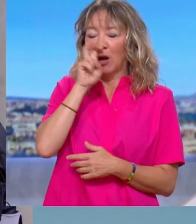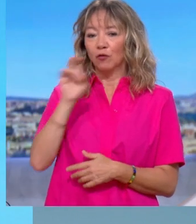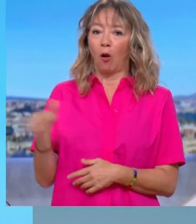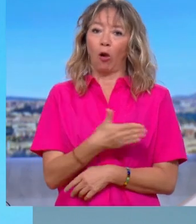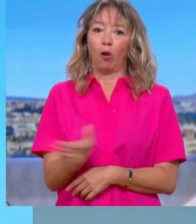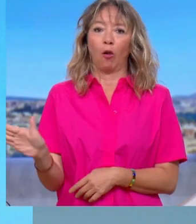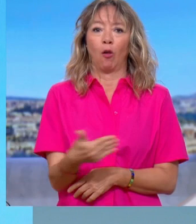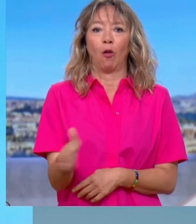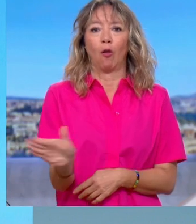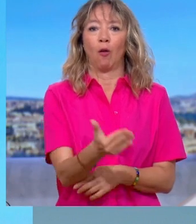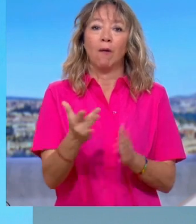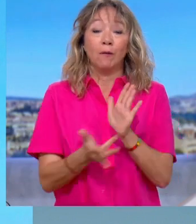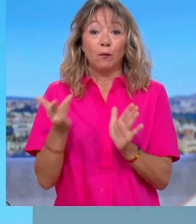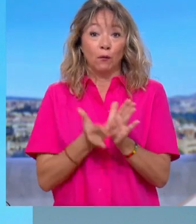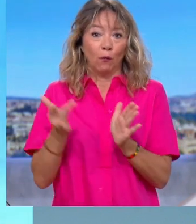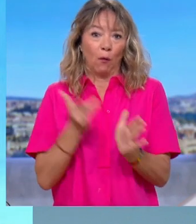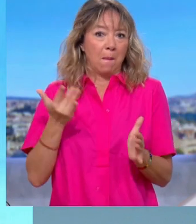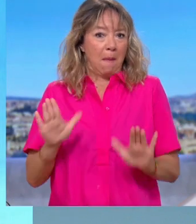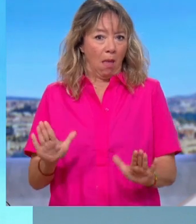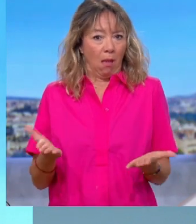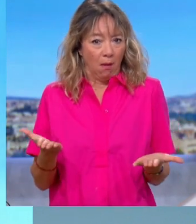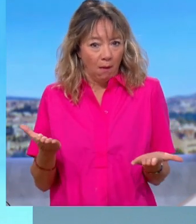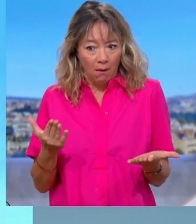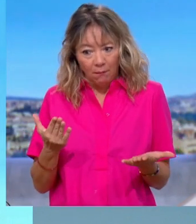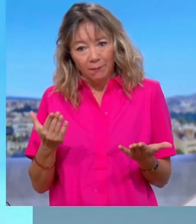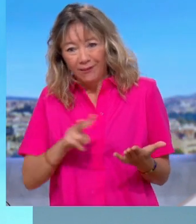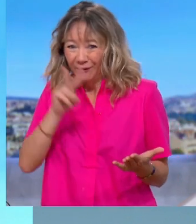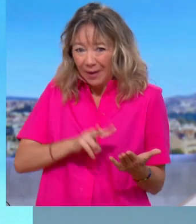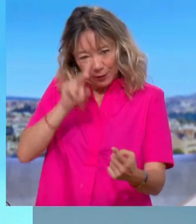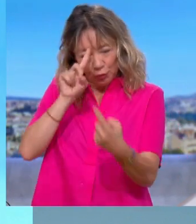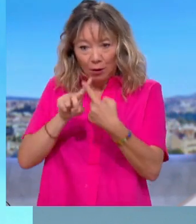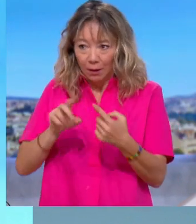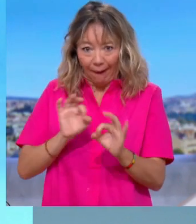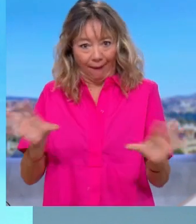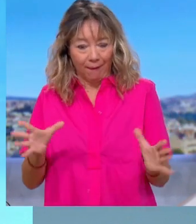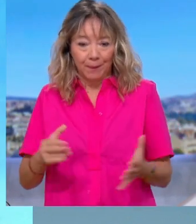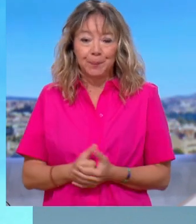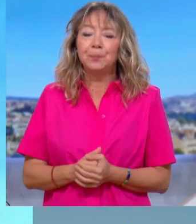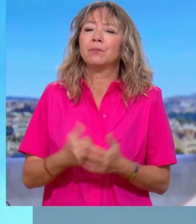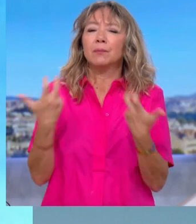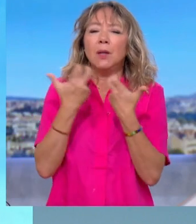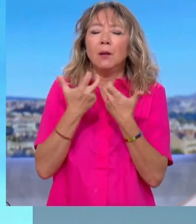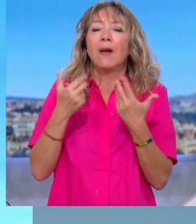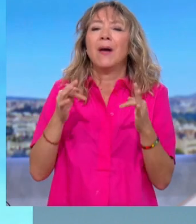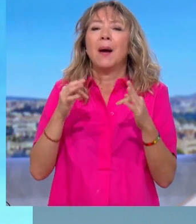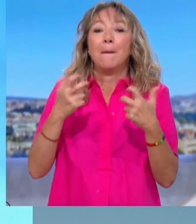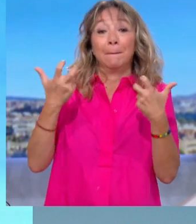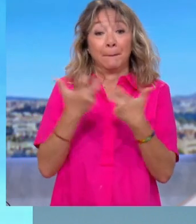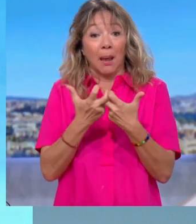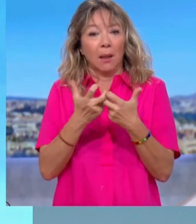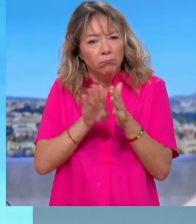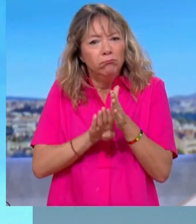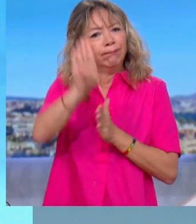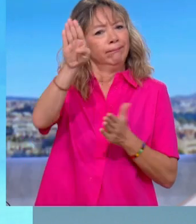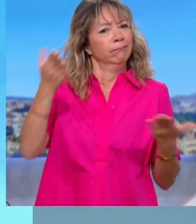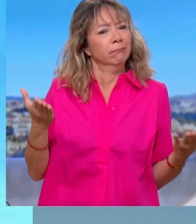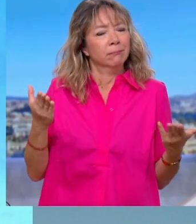les grands sujets ne sont pas posés. Grand sujet. Sur le cas précis de l'inflation, et par exemple du prix de l'énergie, qui constitue une